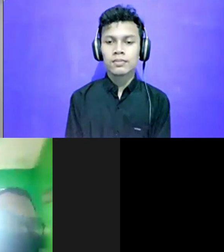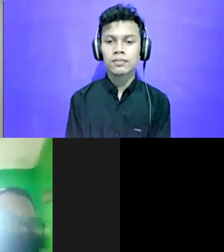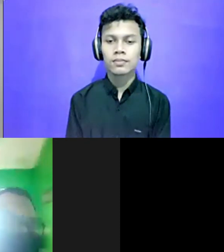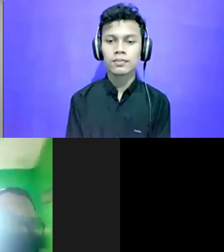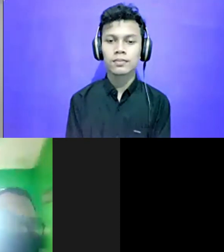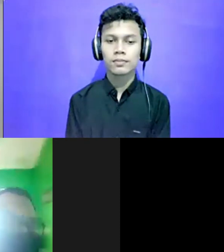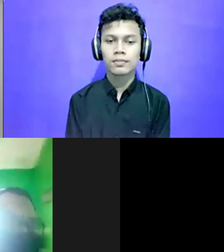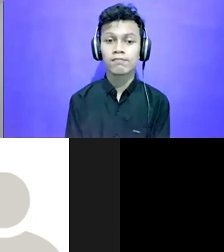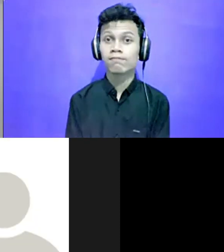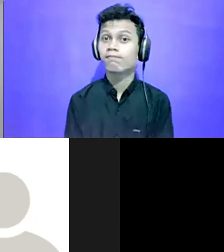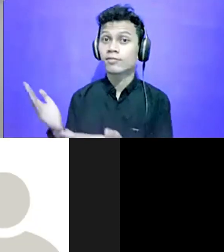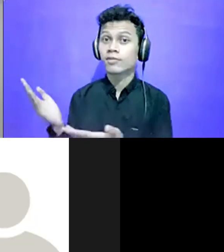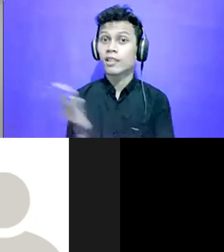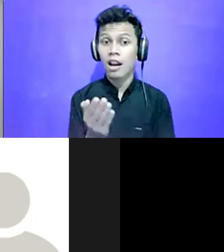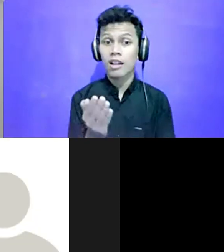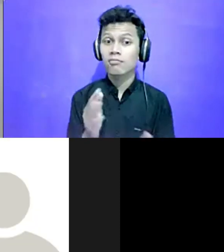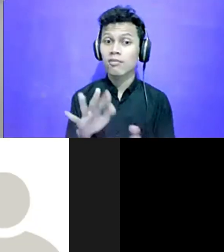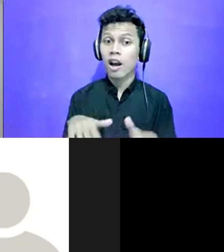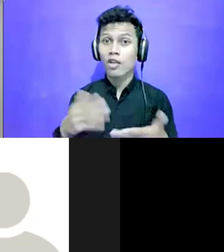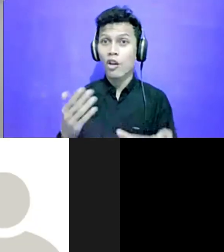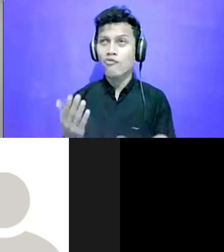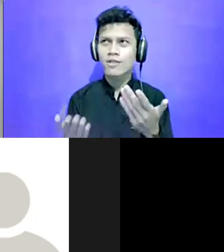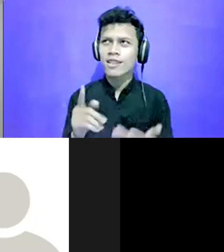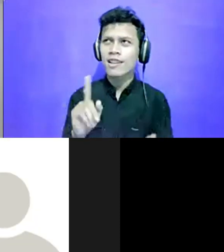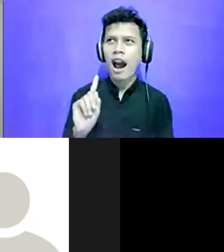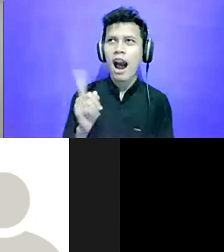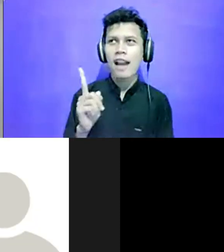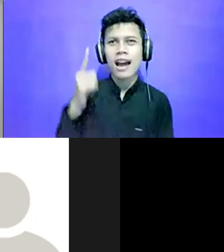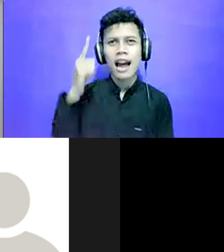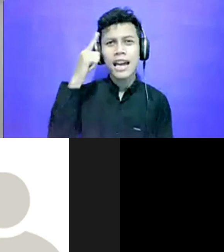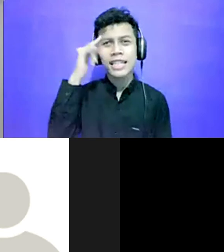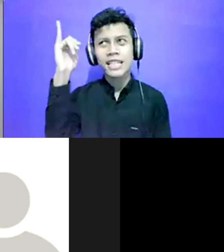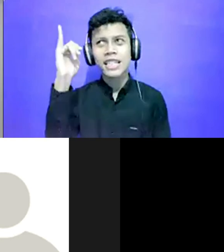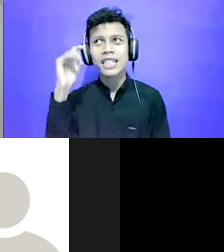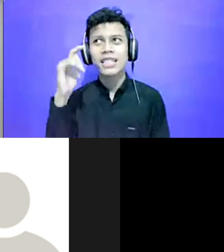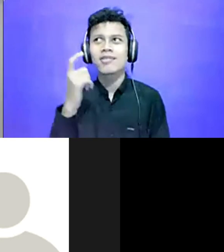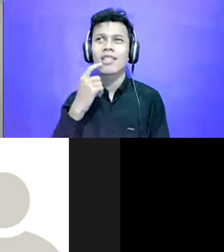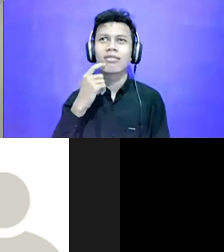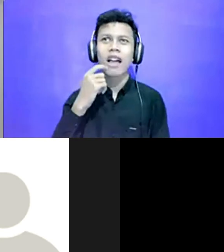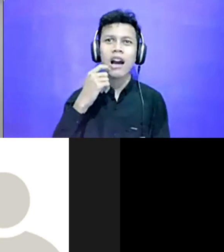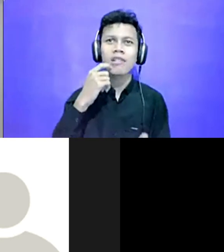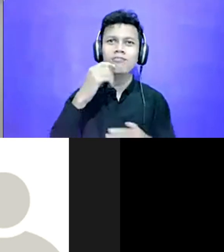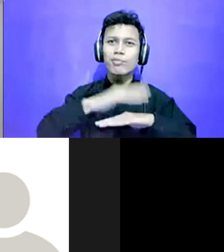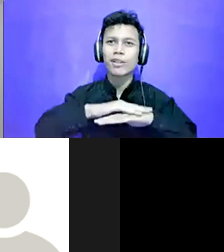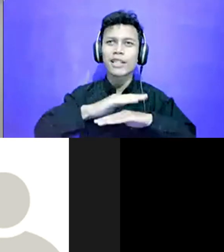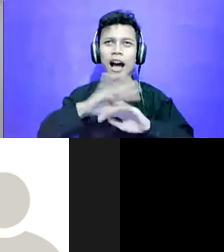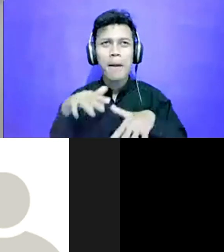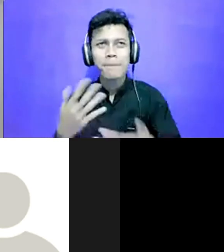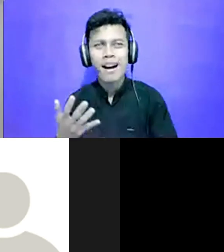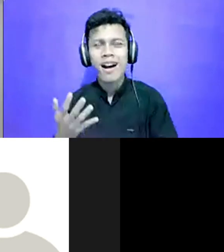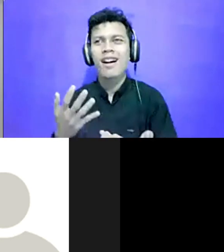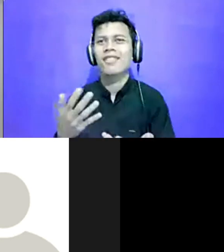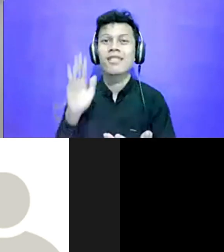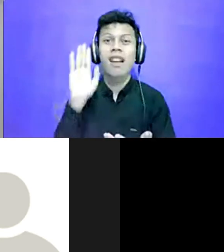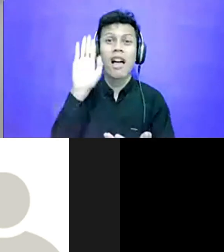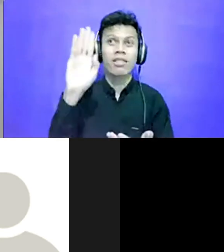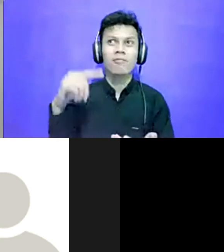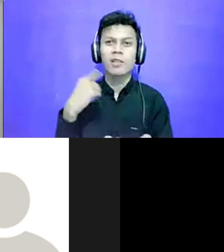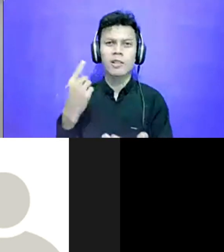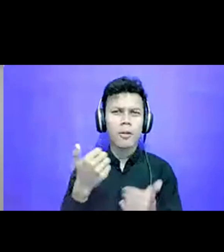Silahkan, atau kalau pengen punya ide, liputan apa gitu, yang kemudian nanti, kita bisa